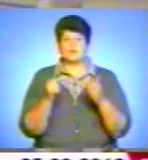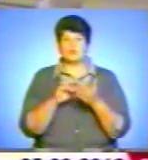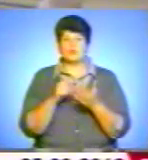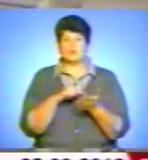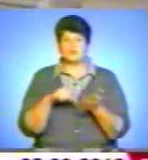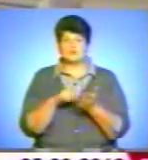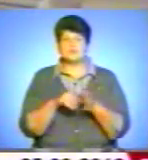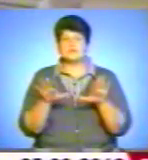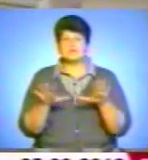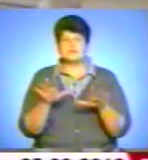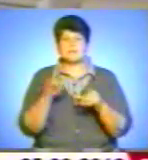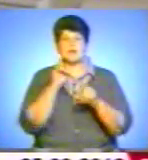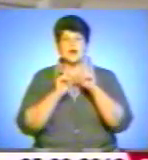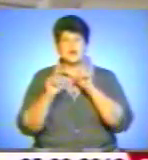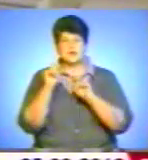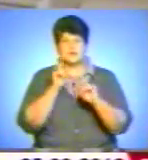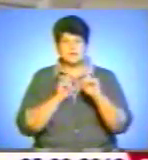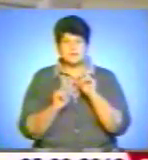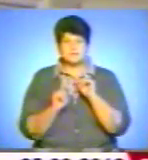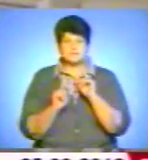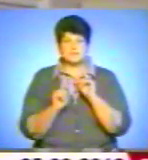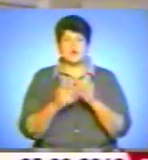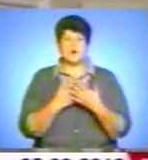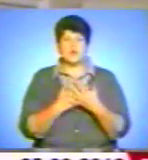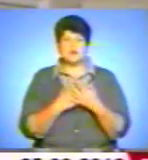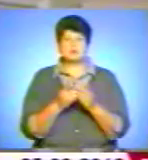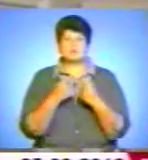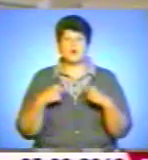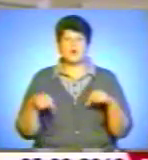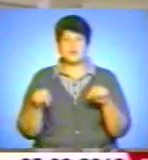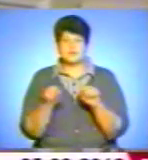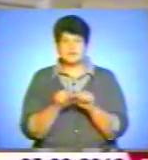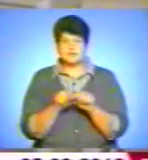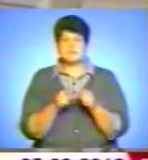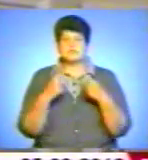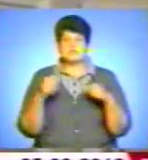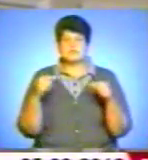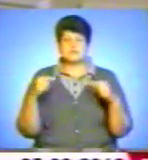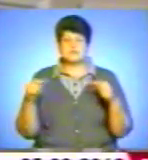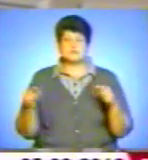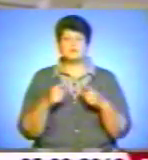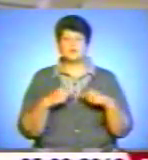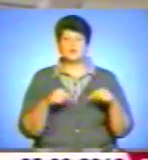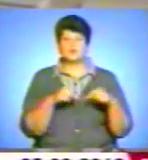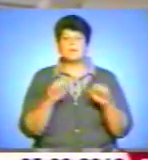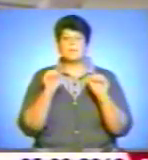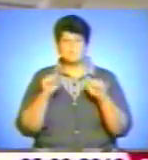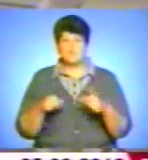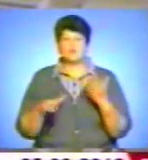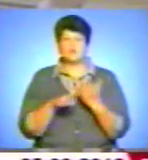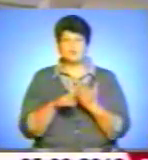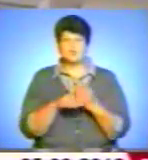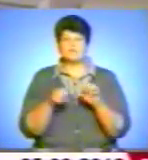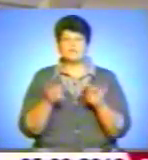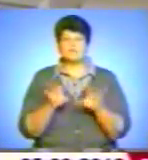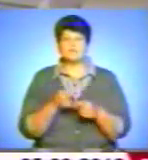місцевими радами, із громадськими організаціями, із іншими структурами, які можуть допомогти вирішити